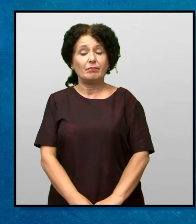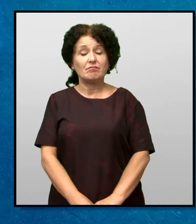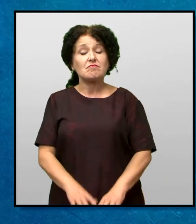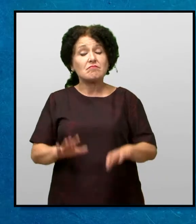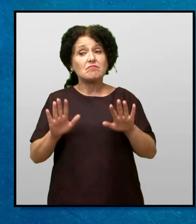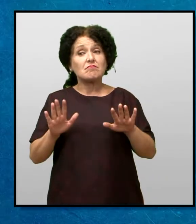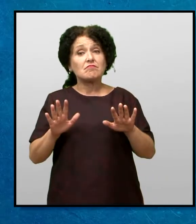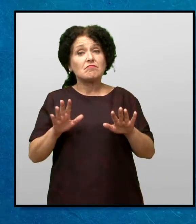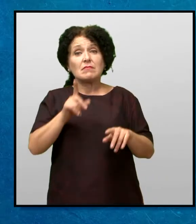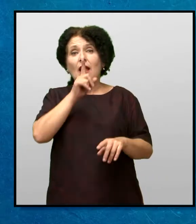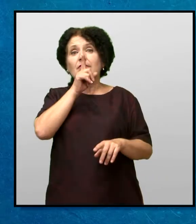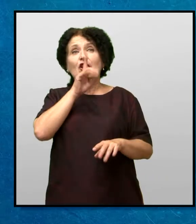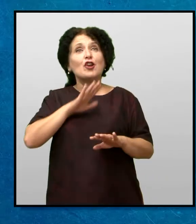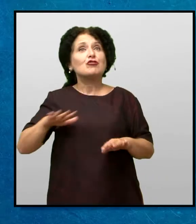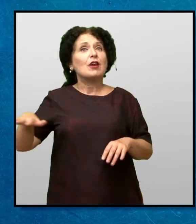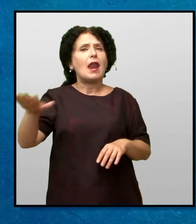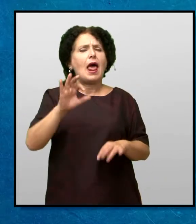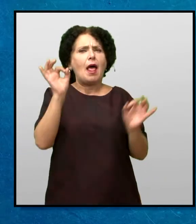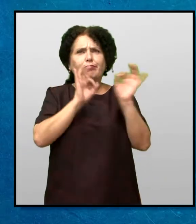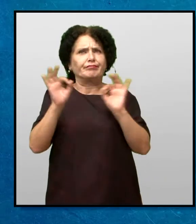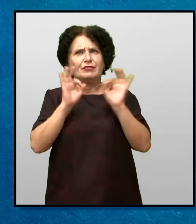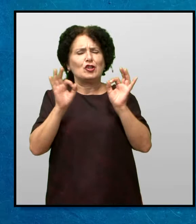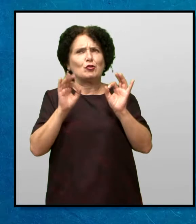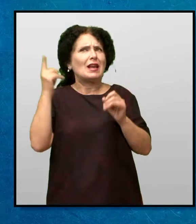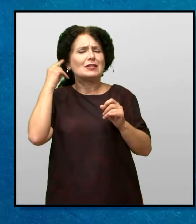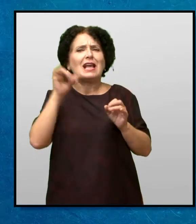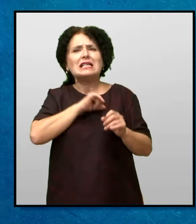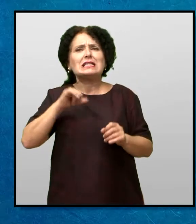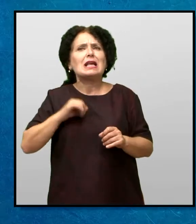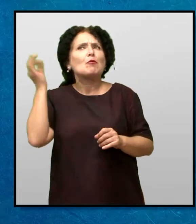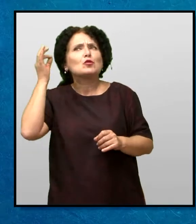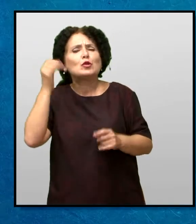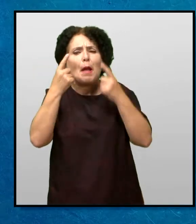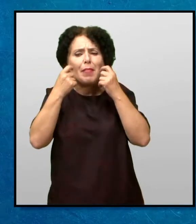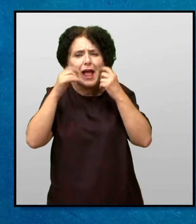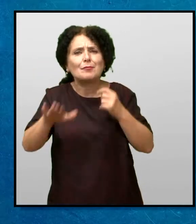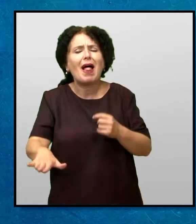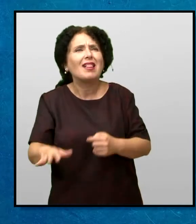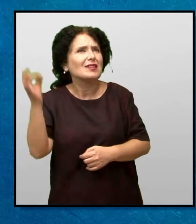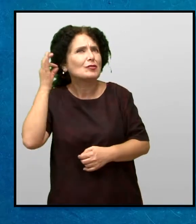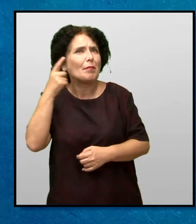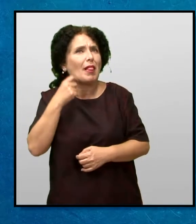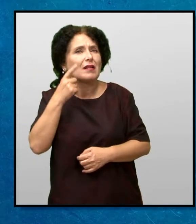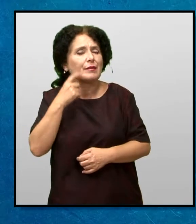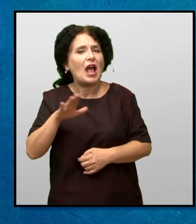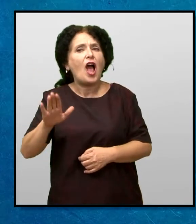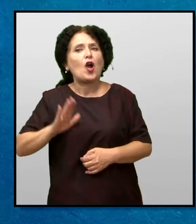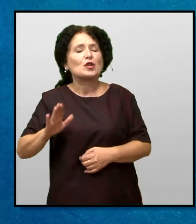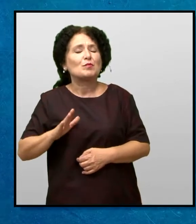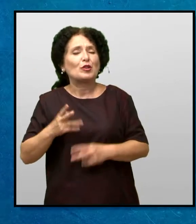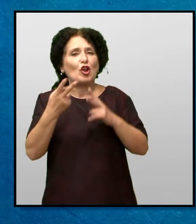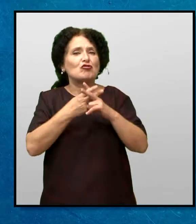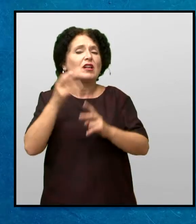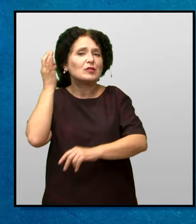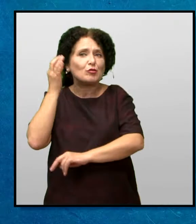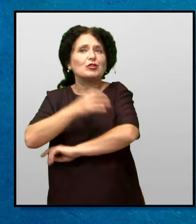Завладеа длабока тишина и ништо не се слушаше освен ли пањето на Мери Господин Чарлз размиснуваше за сето